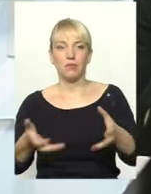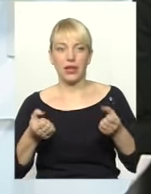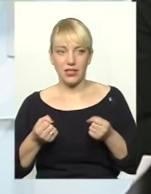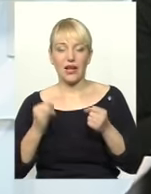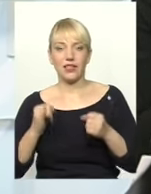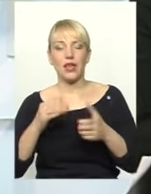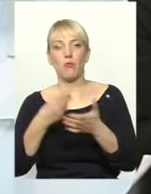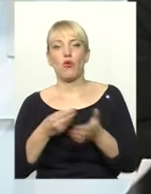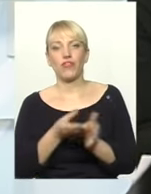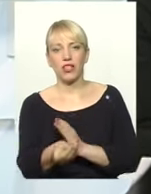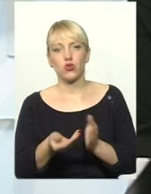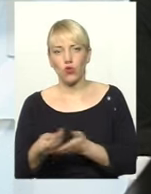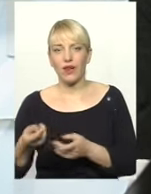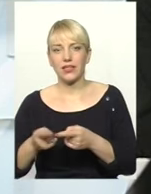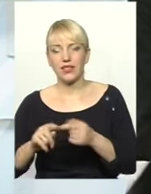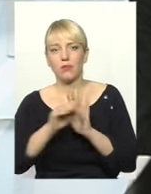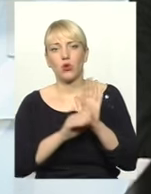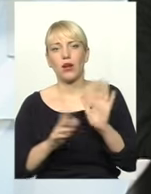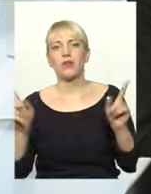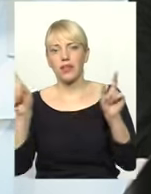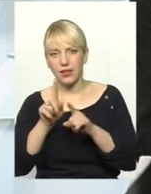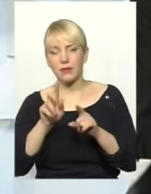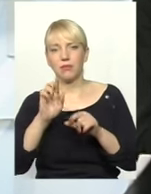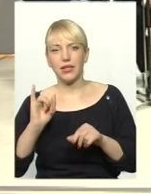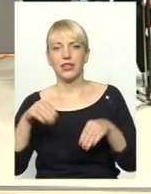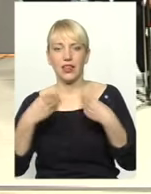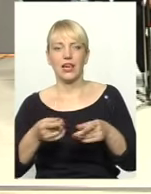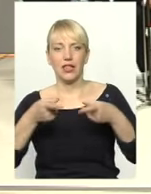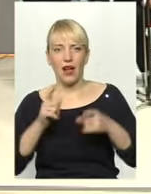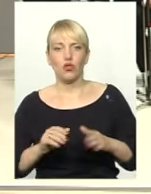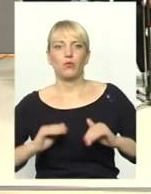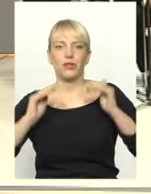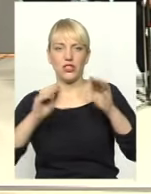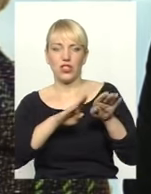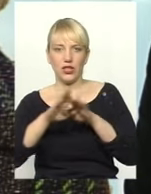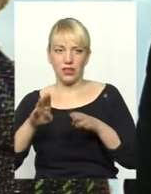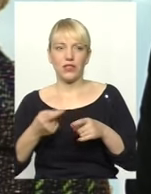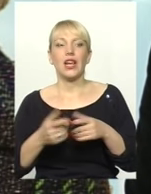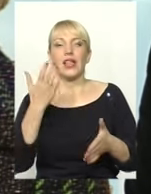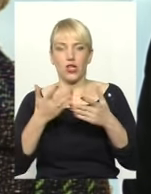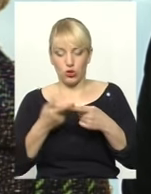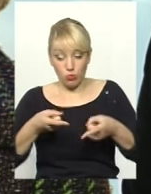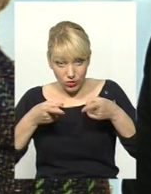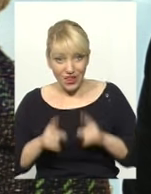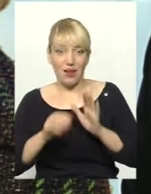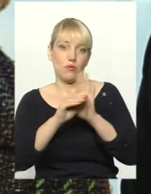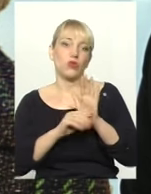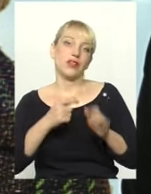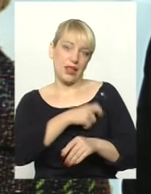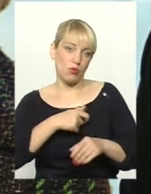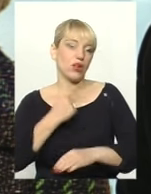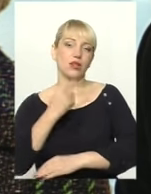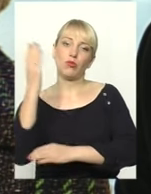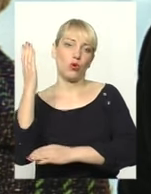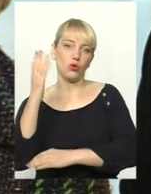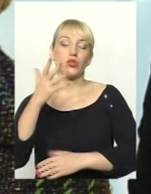і профінансувати ті програми, які б дали все-таки реально підвищити рівень ження бачки? Якщо це будуть реальні програми, то депутати за них проголосують, і